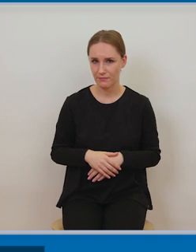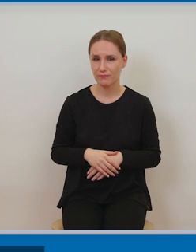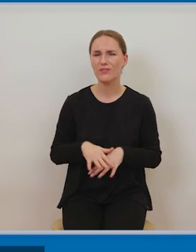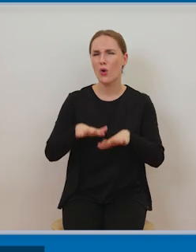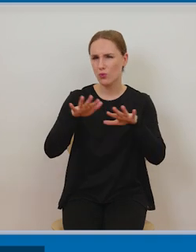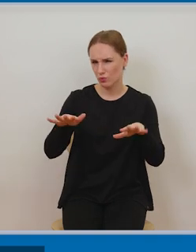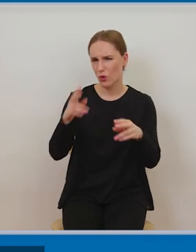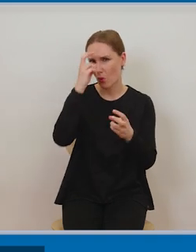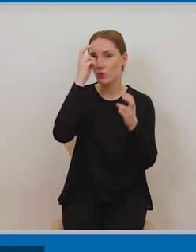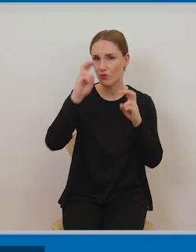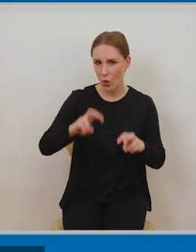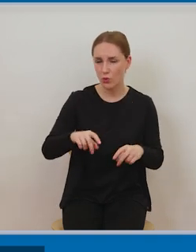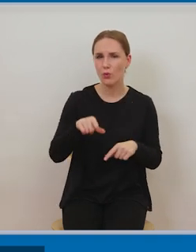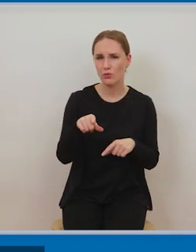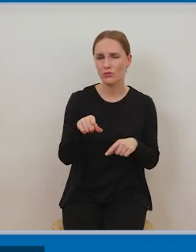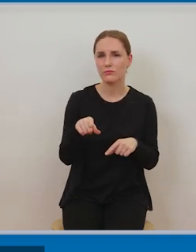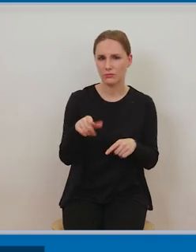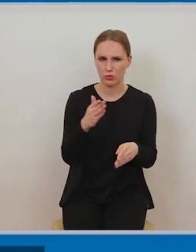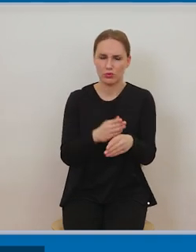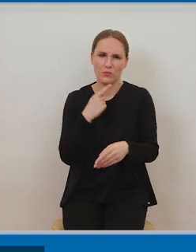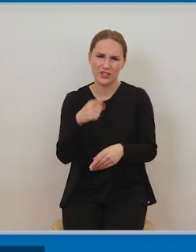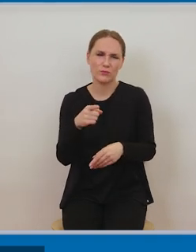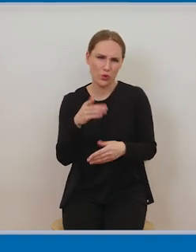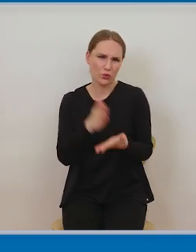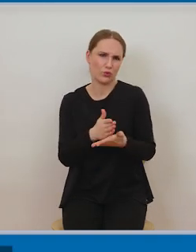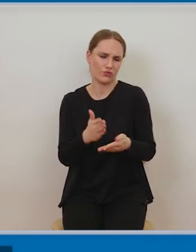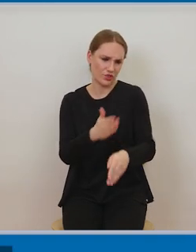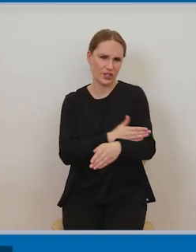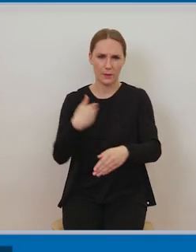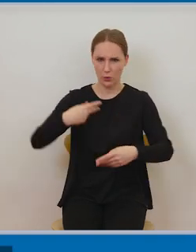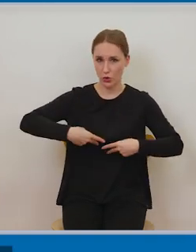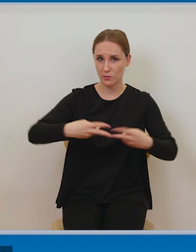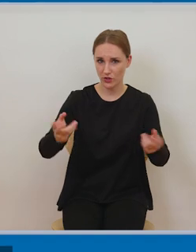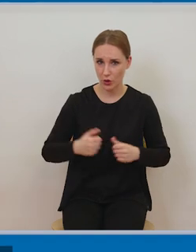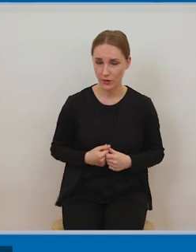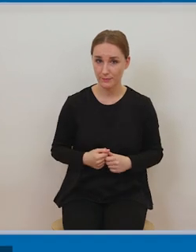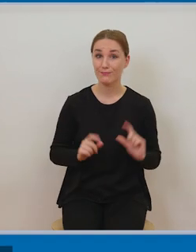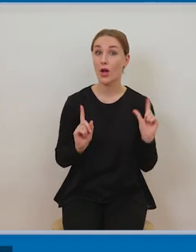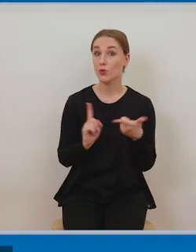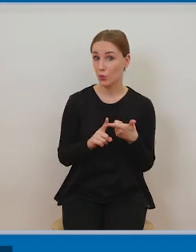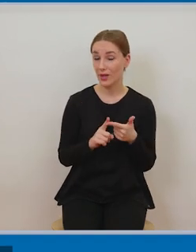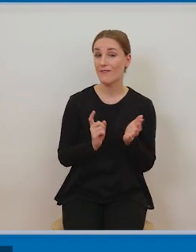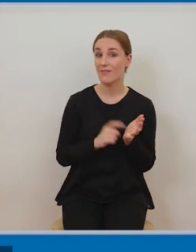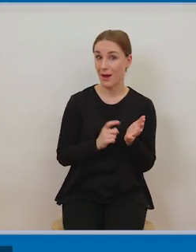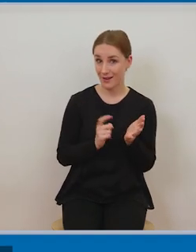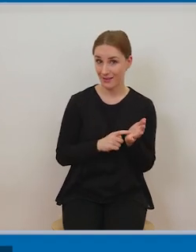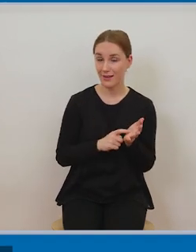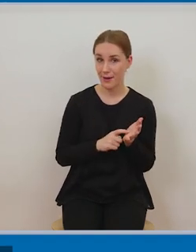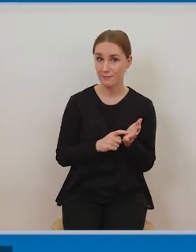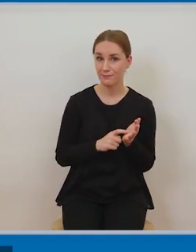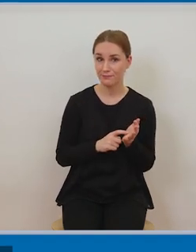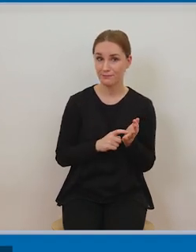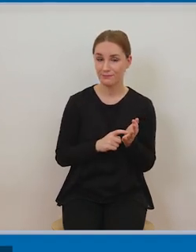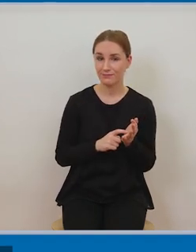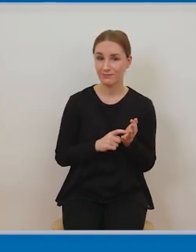nie ma zarobkowego charakteru. Przy czym rozumiemy, w ten sposób tę przesłankę, że te utwory, albo przystosowane dla potrzeb osób z